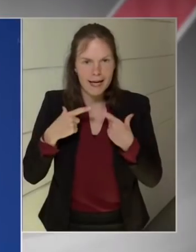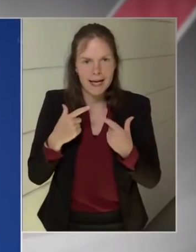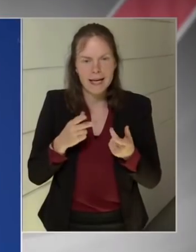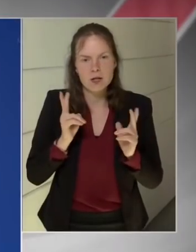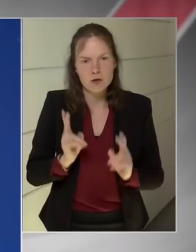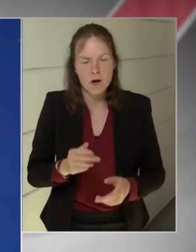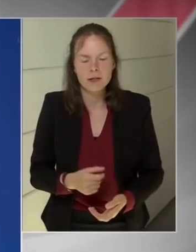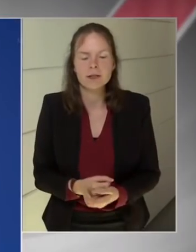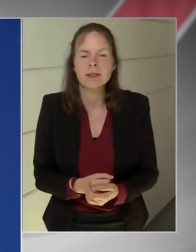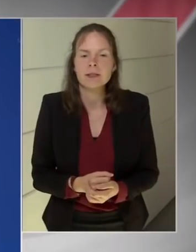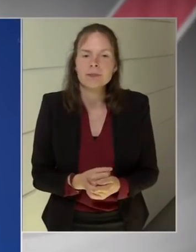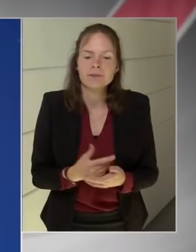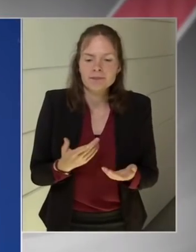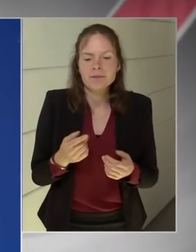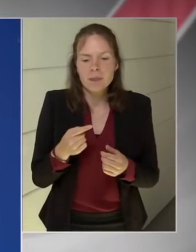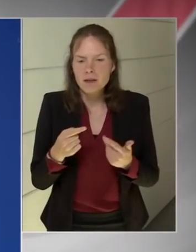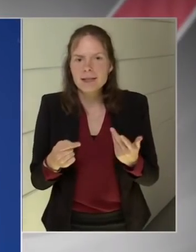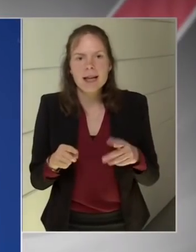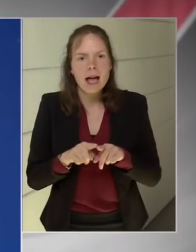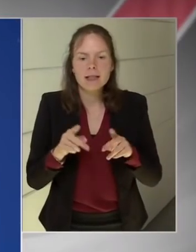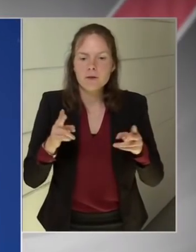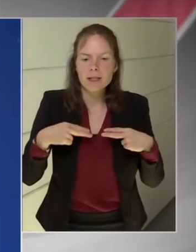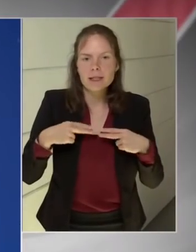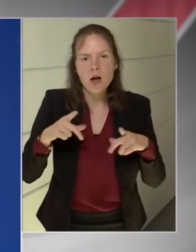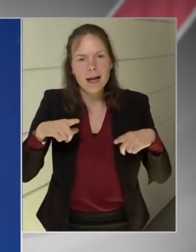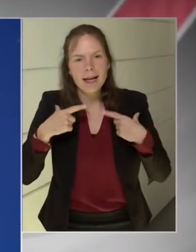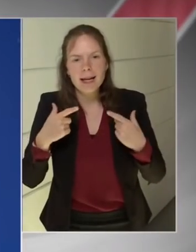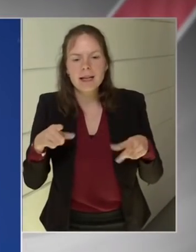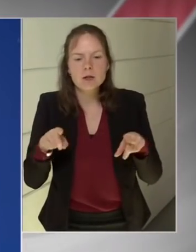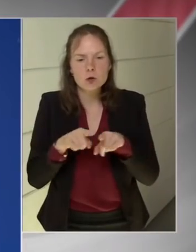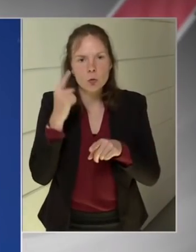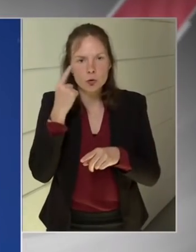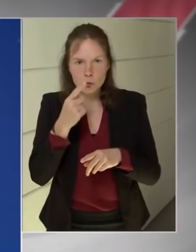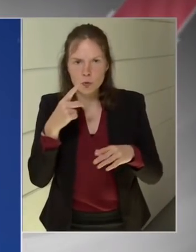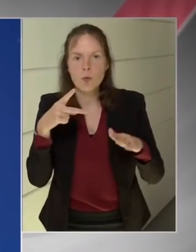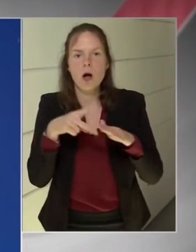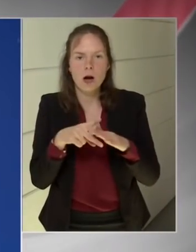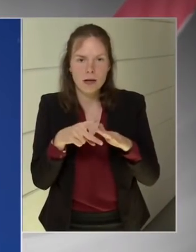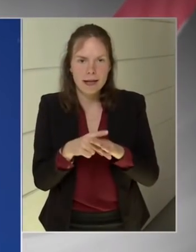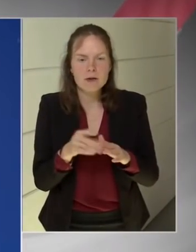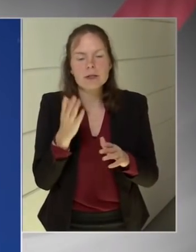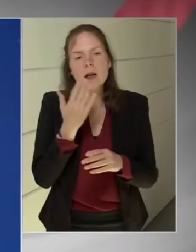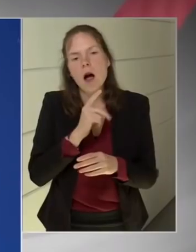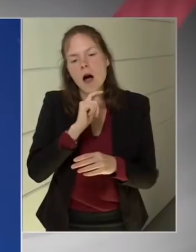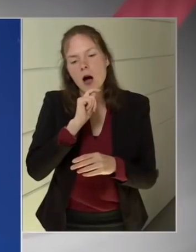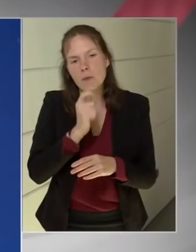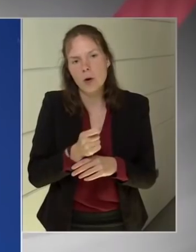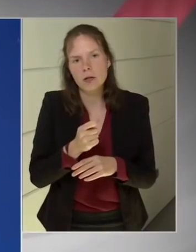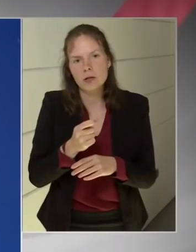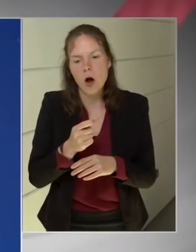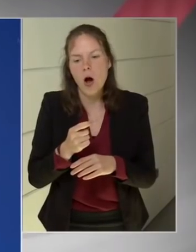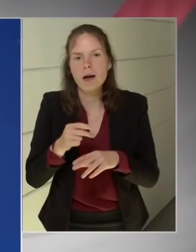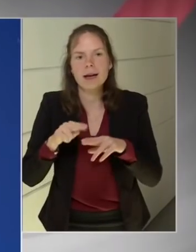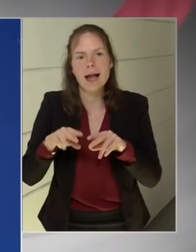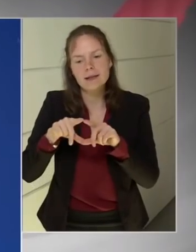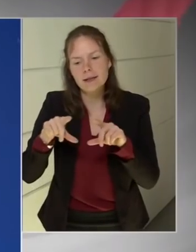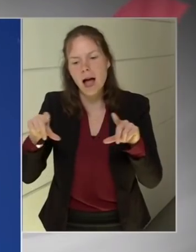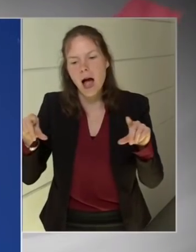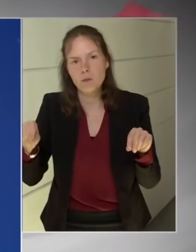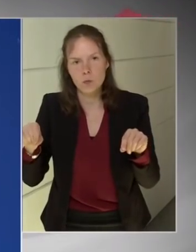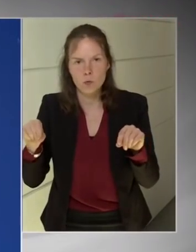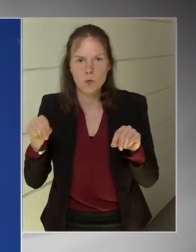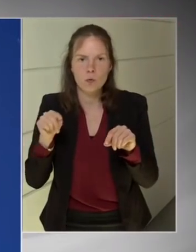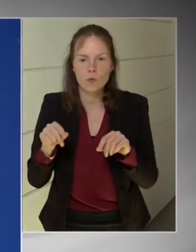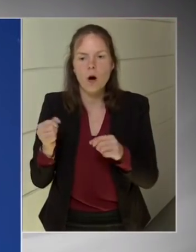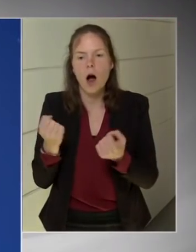ma a legkedvezőbb áron Magyarországon lehet tankolni. Ugyanakkor azt is látjuk, hogy itt komoly visszaélések vannak, és ezeket a